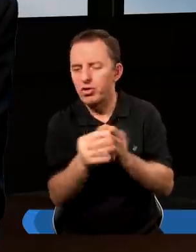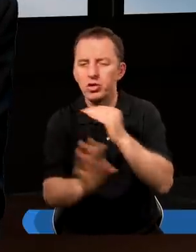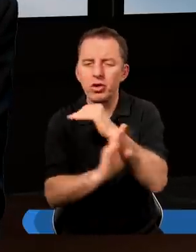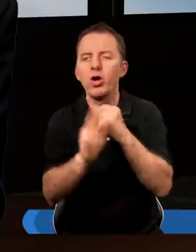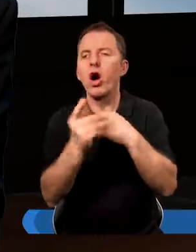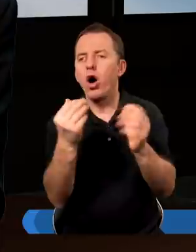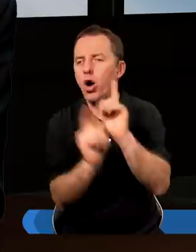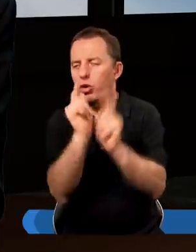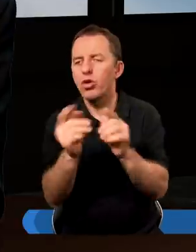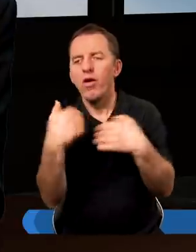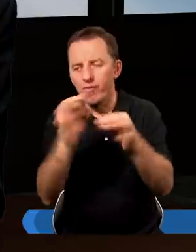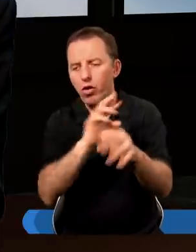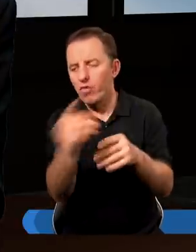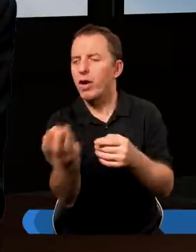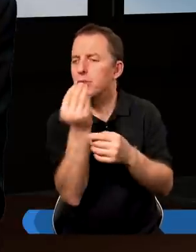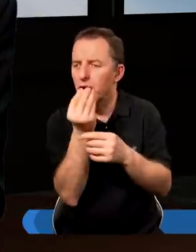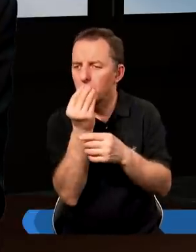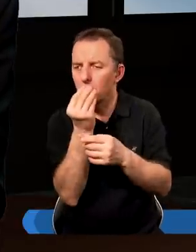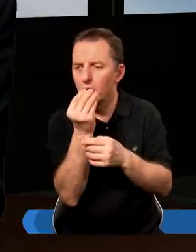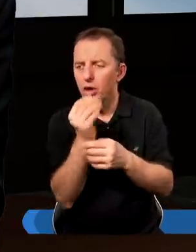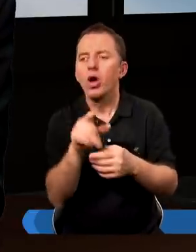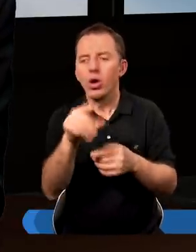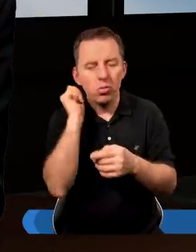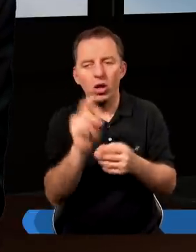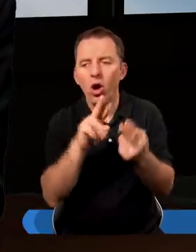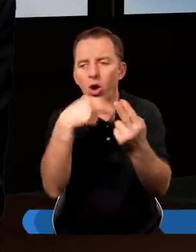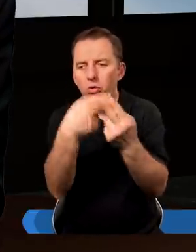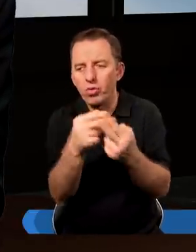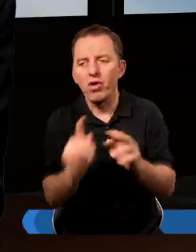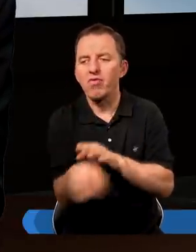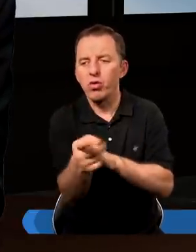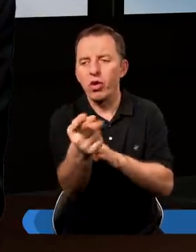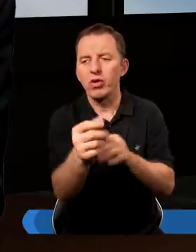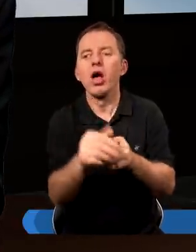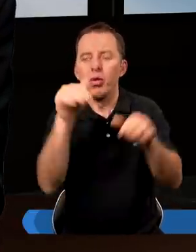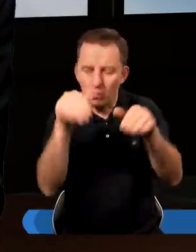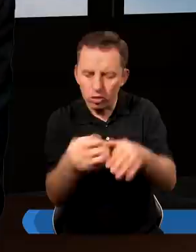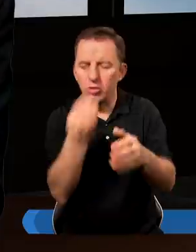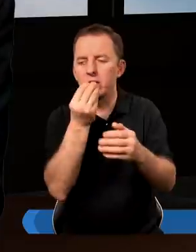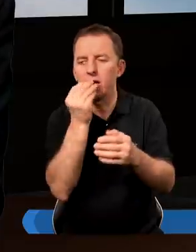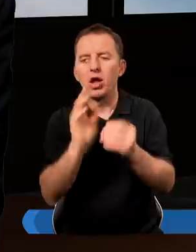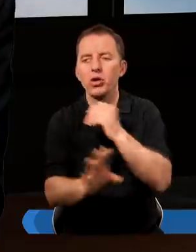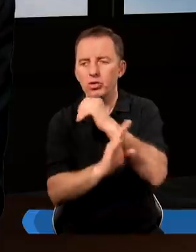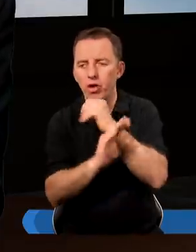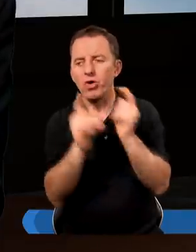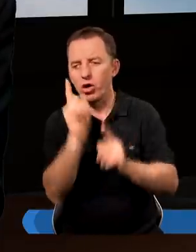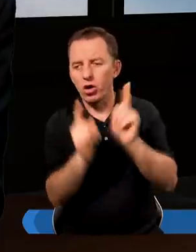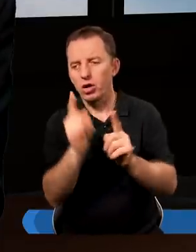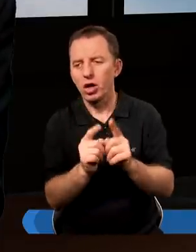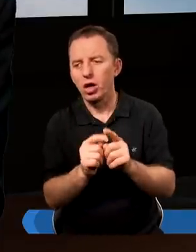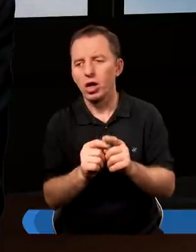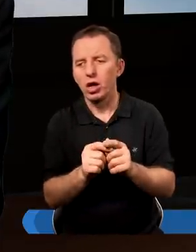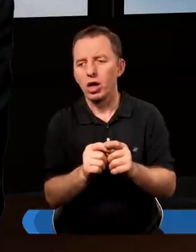ze wszystkich drzew ogrodu wolno Wam jeść? Kobieta odpowiedziała wężowi możemy jeść owoce z drzew